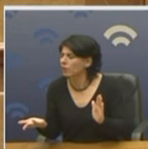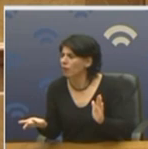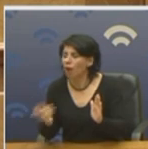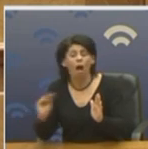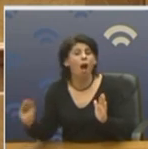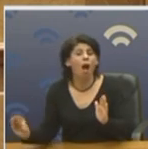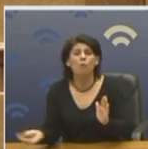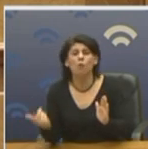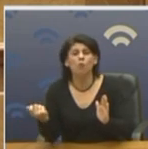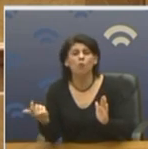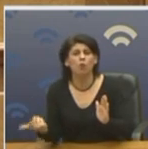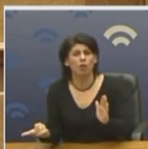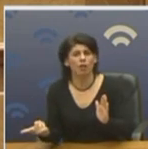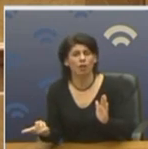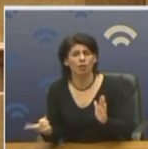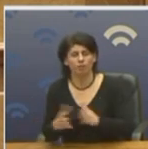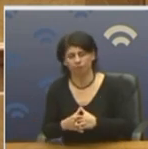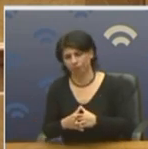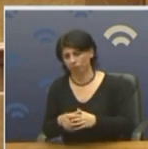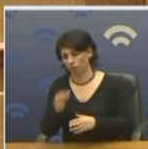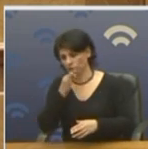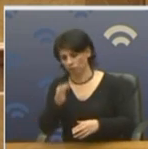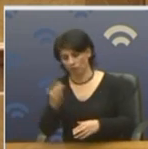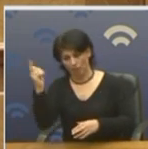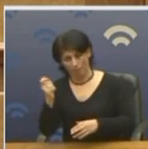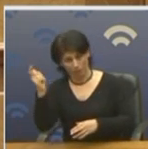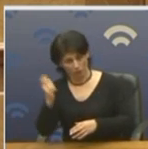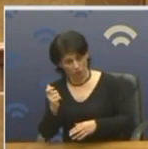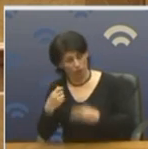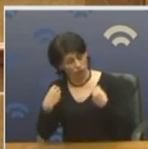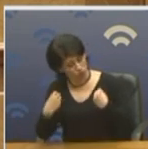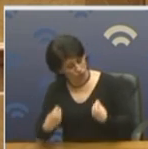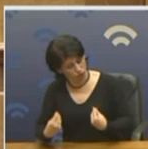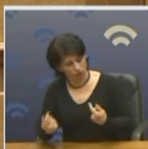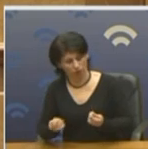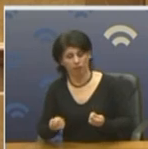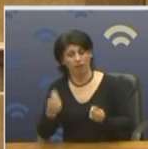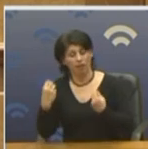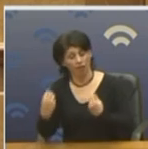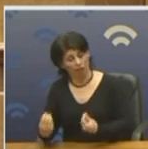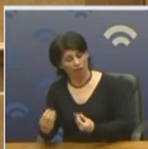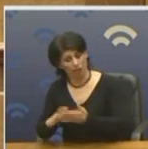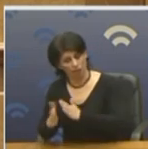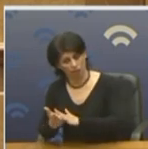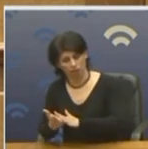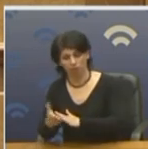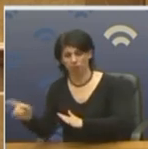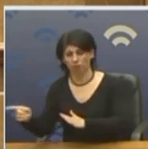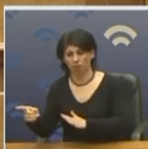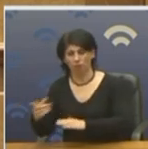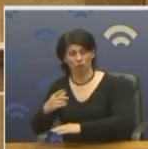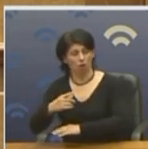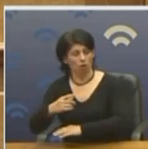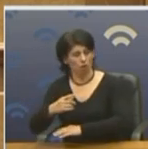Από πού. Επίσης. Δώσατε επιδόματα και πολύ καλά κάνατε και από τις καλές πράξεις σας στους νοσοκομιακούς γιατρούς